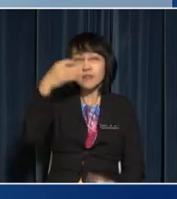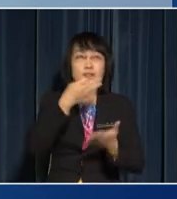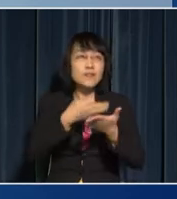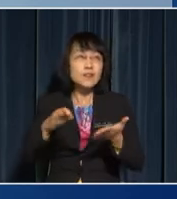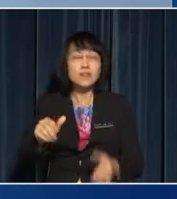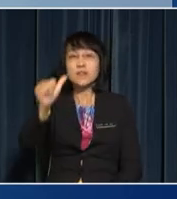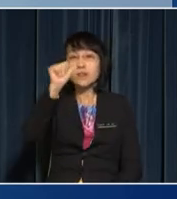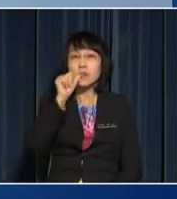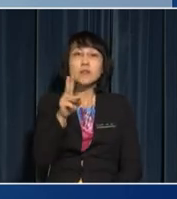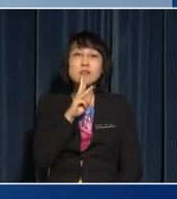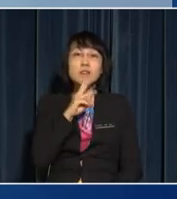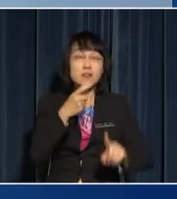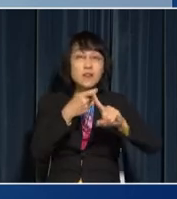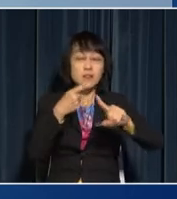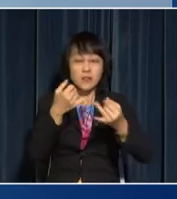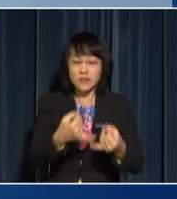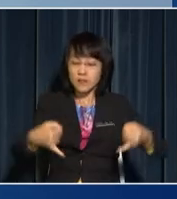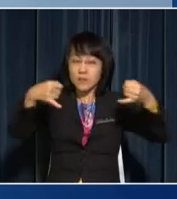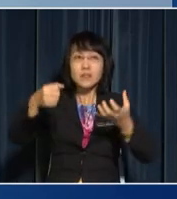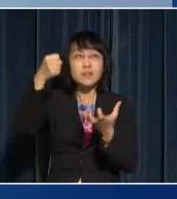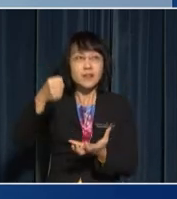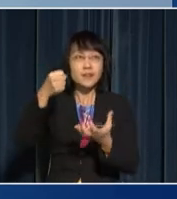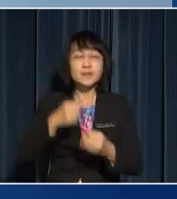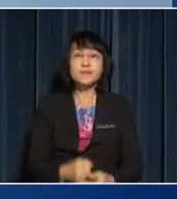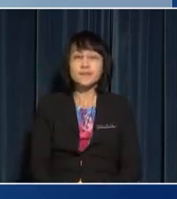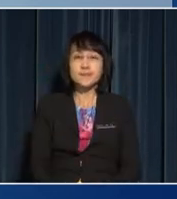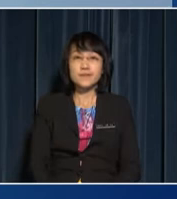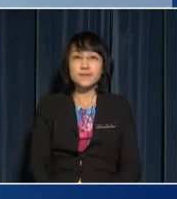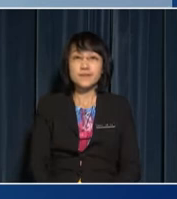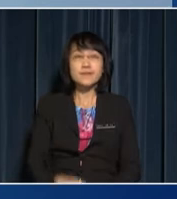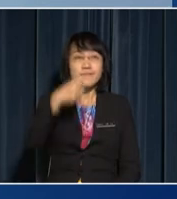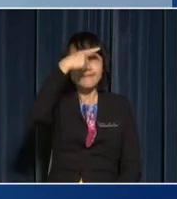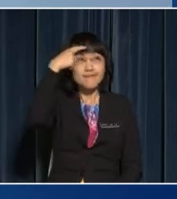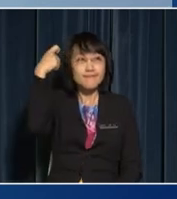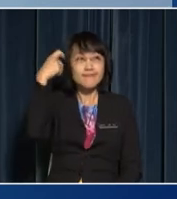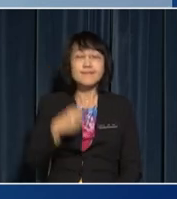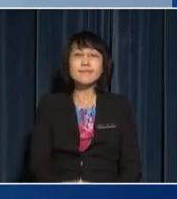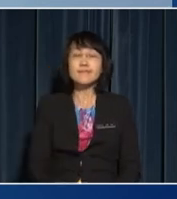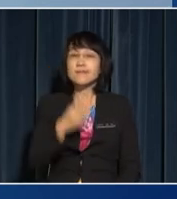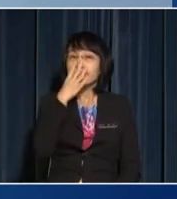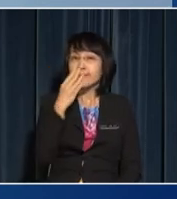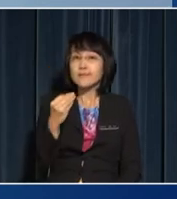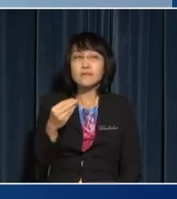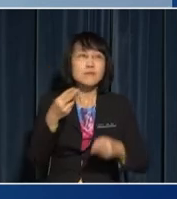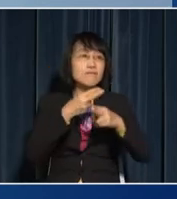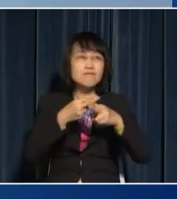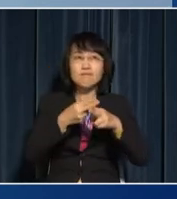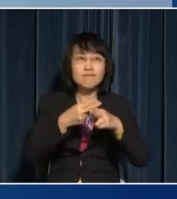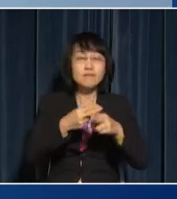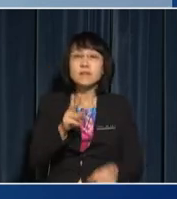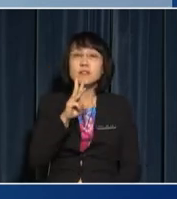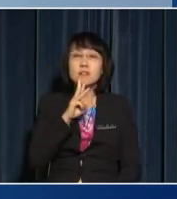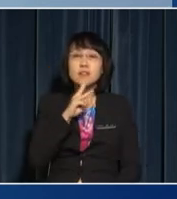crow has failed to drink the water from the jar It is because its peak is